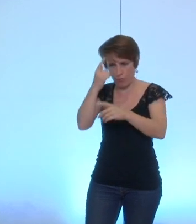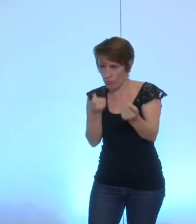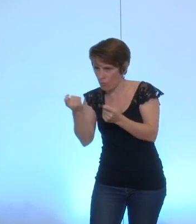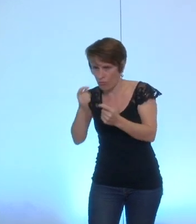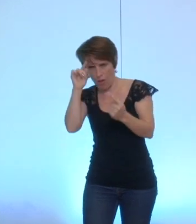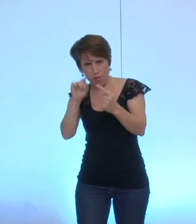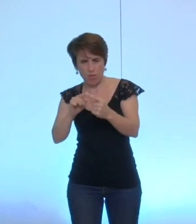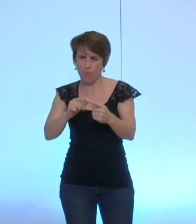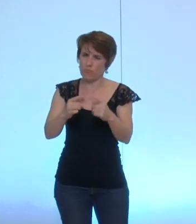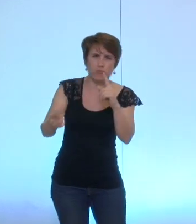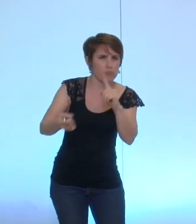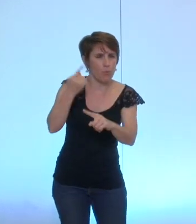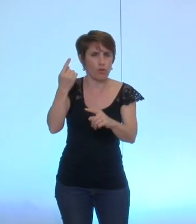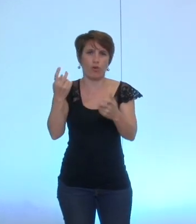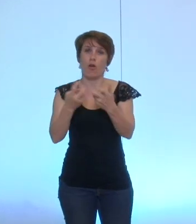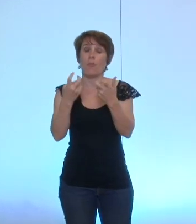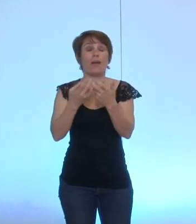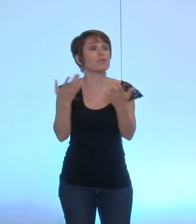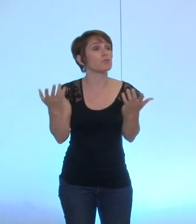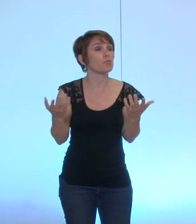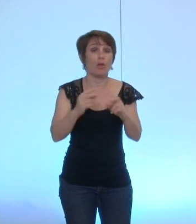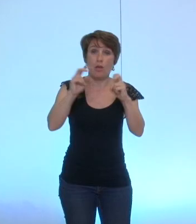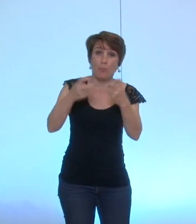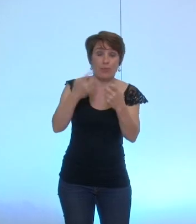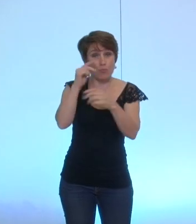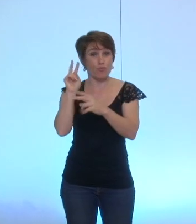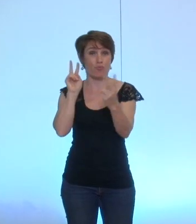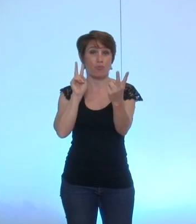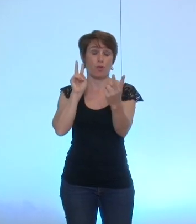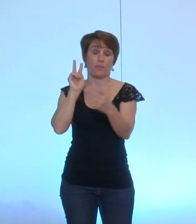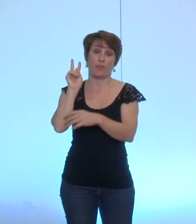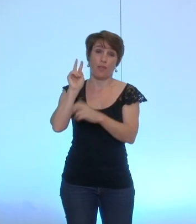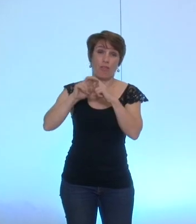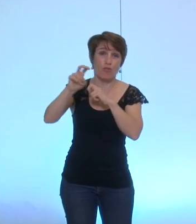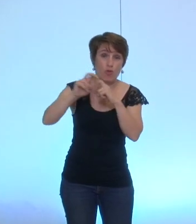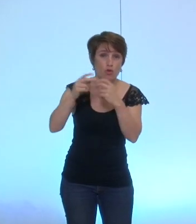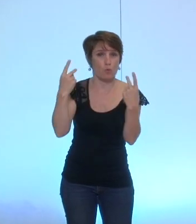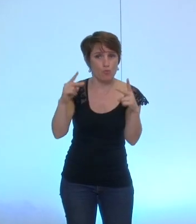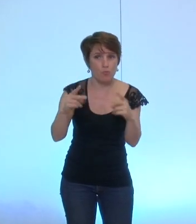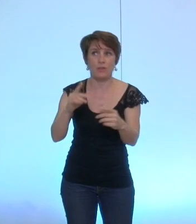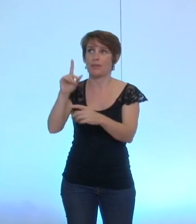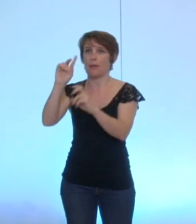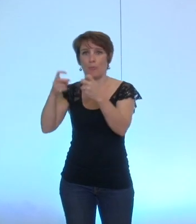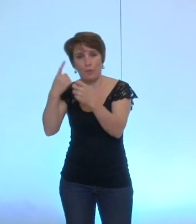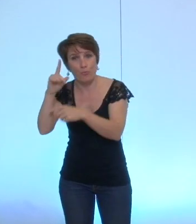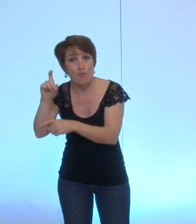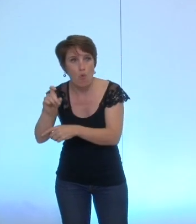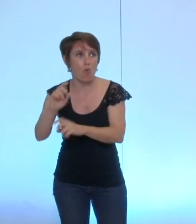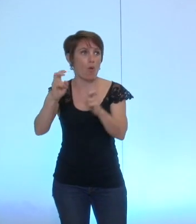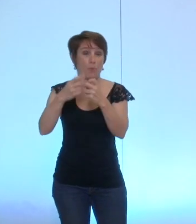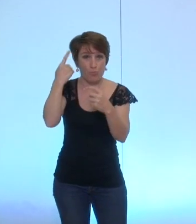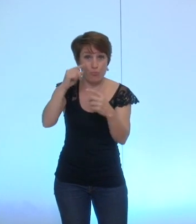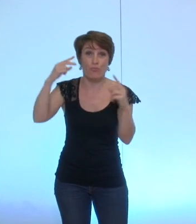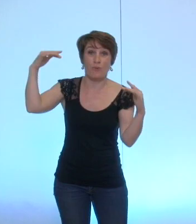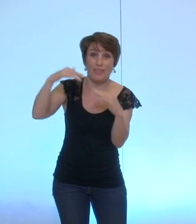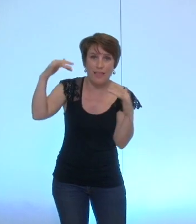comme la question également de la tarification des transports la question du service public de l'eau la question de l'énergie et que tout